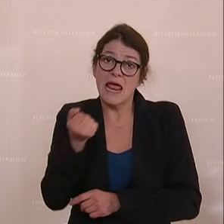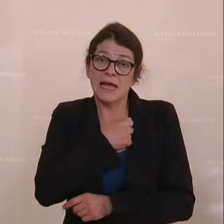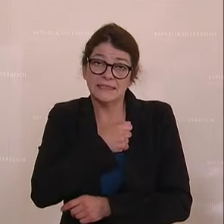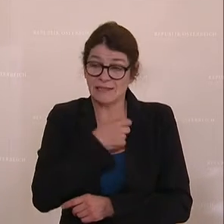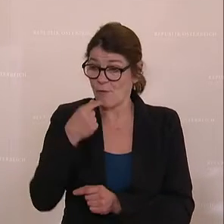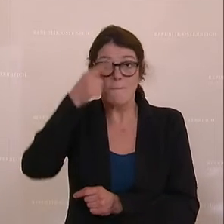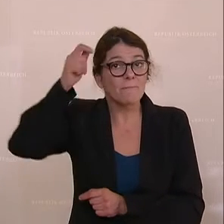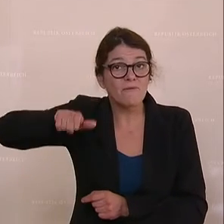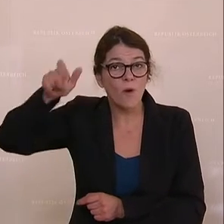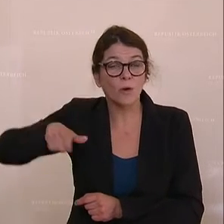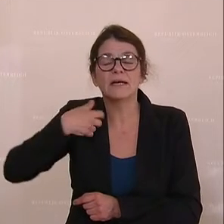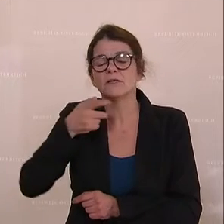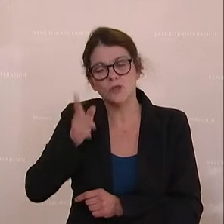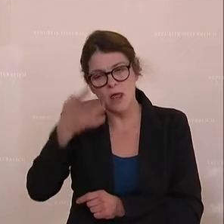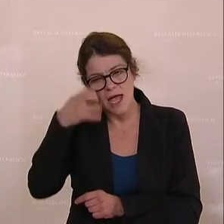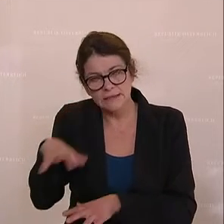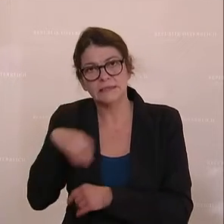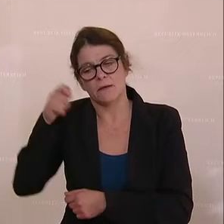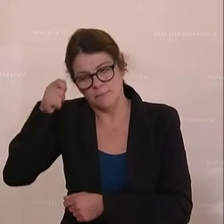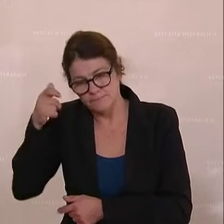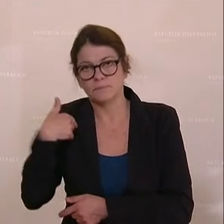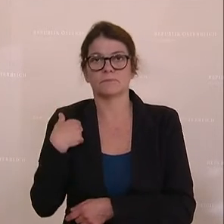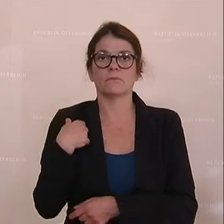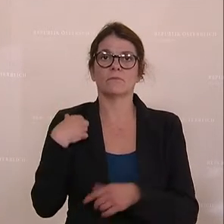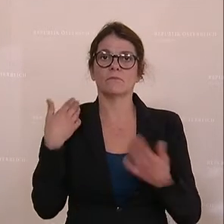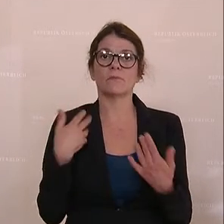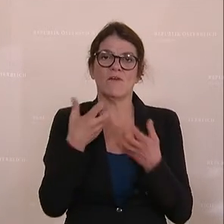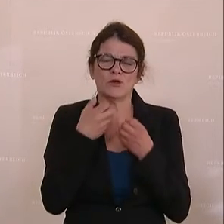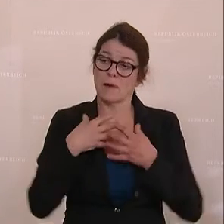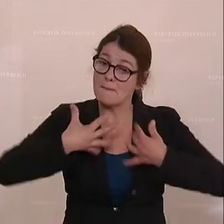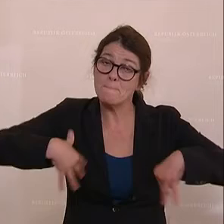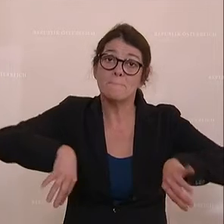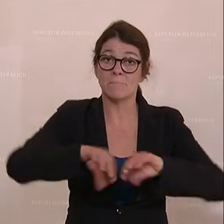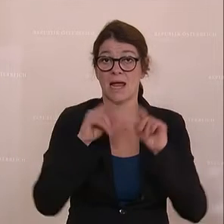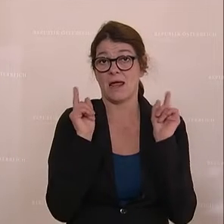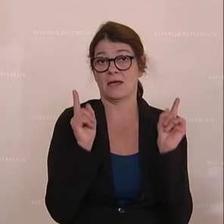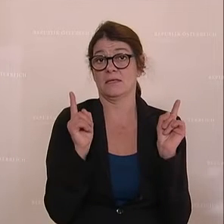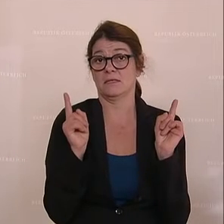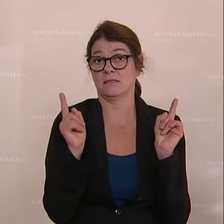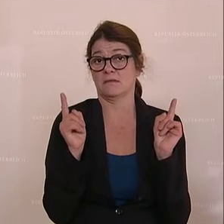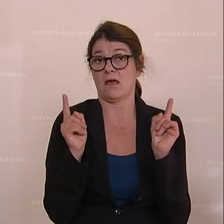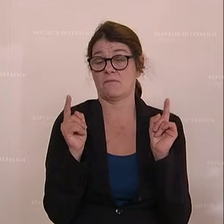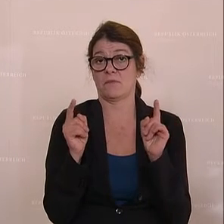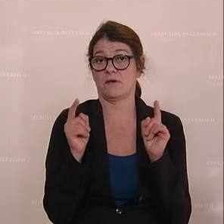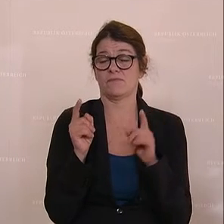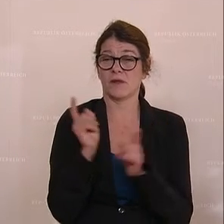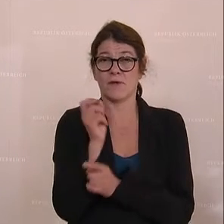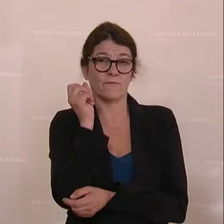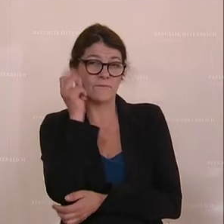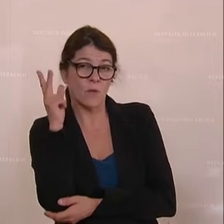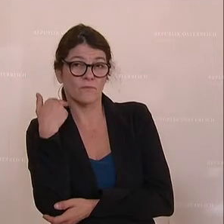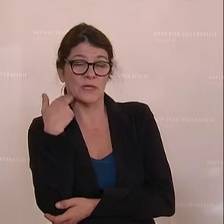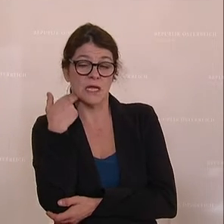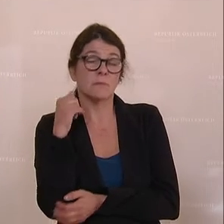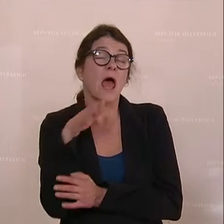der Bevölkerung ernst nehmen. Und ich wünsche mir, dass wir alle gemeinsam mit Vernunft und mit